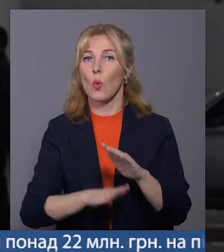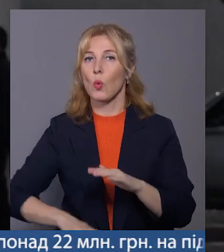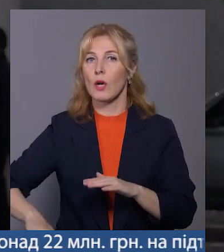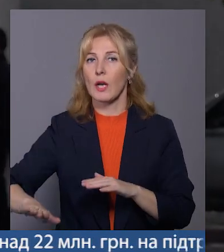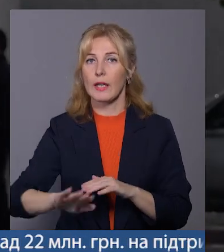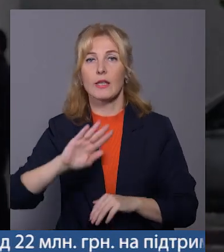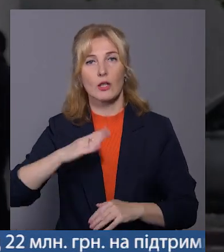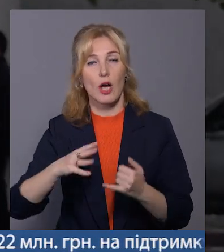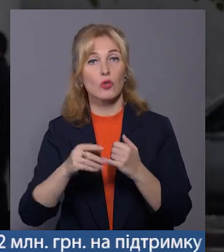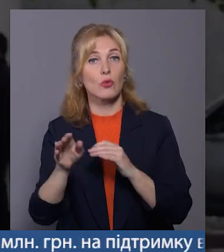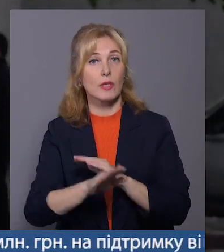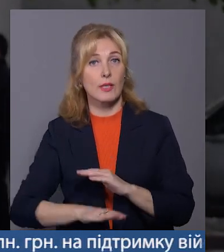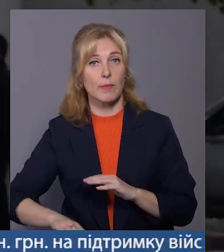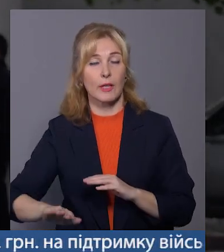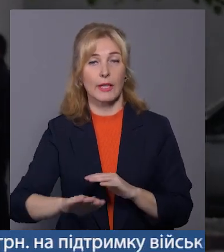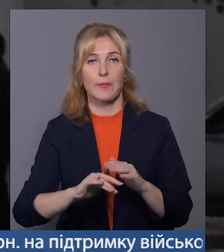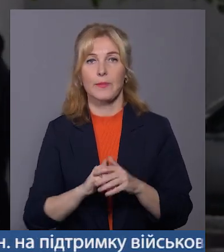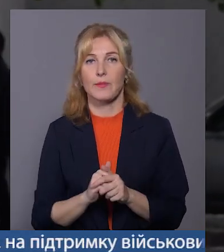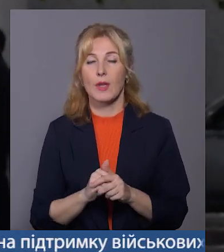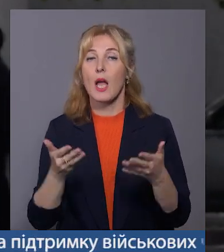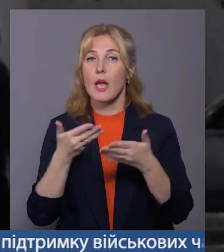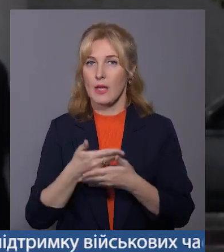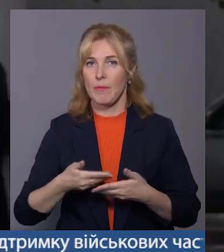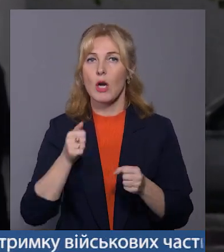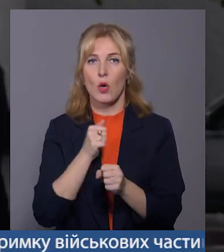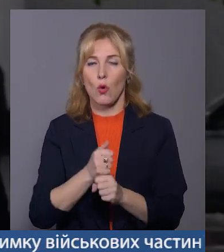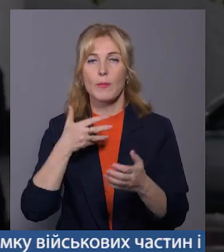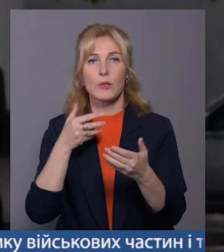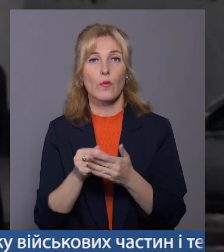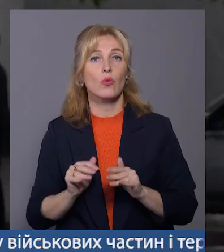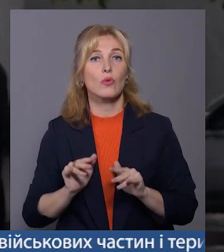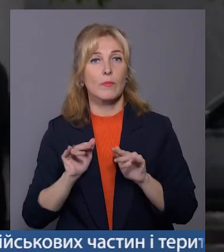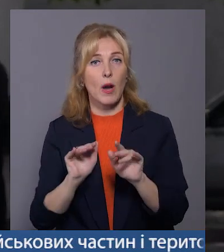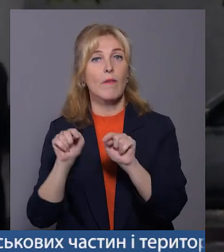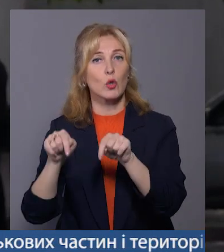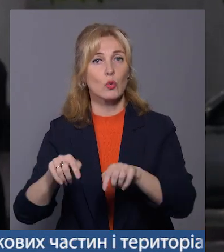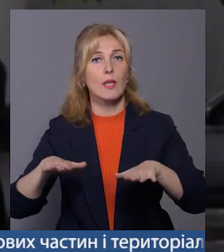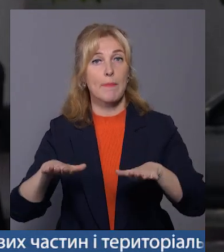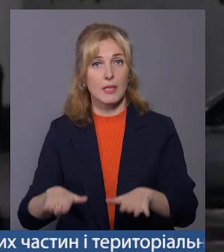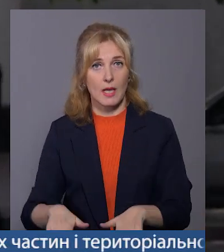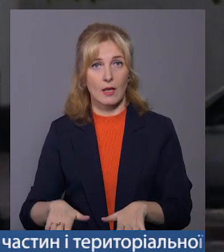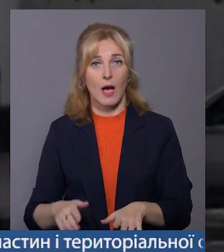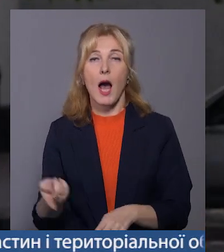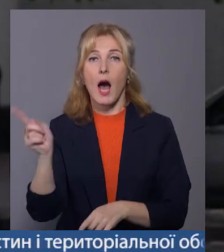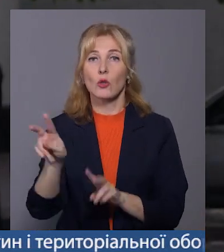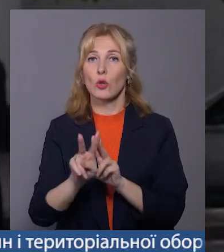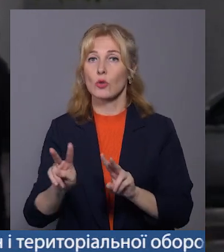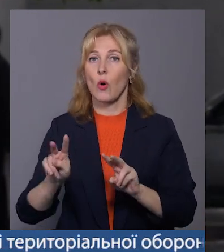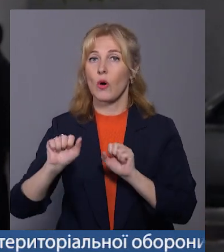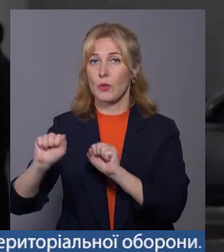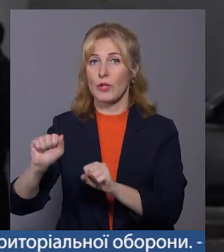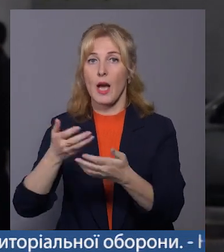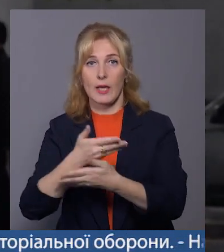патріоти нашої землі, і ми робимо свою справу тут, на місцях, а той, хто обороняє нас